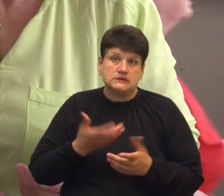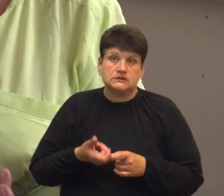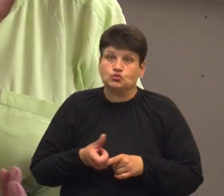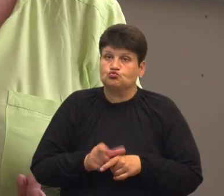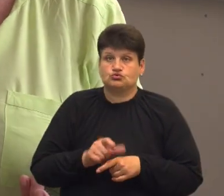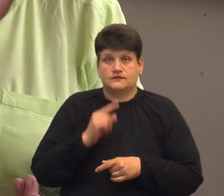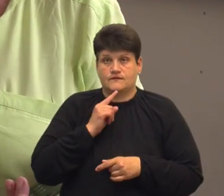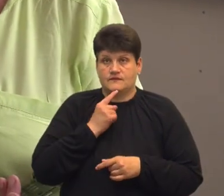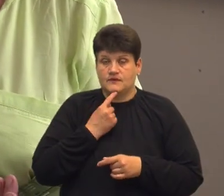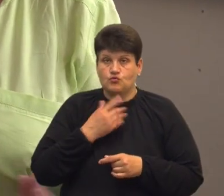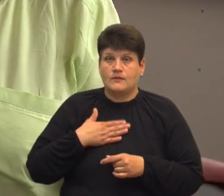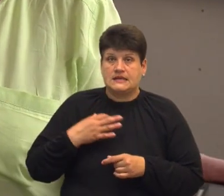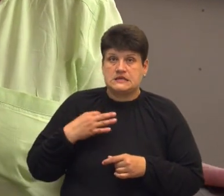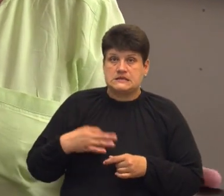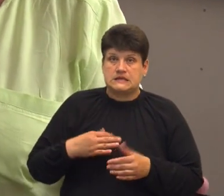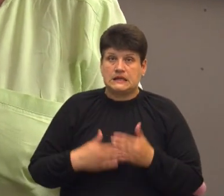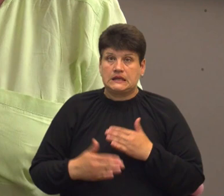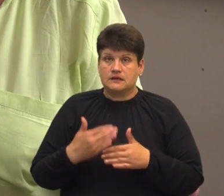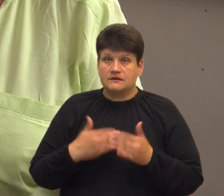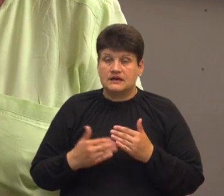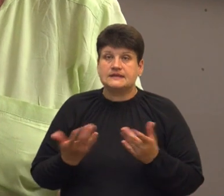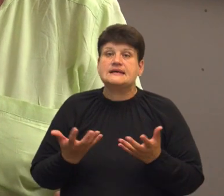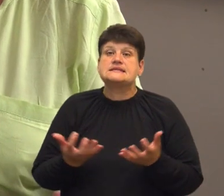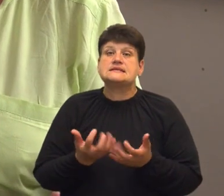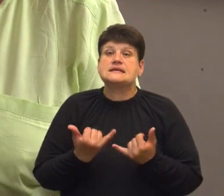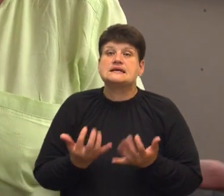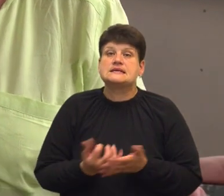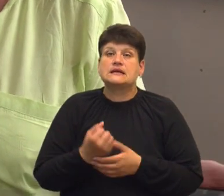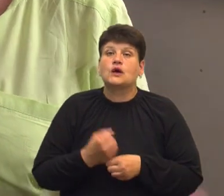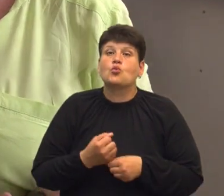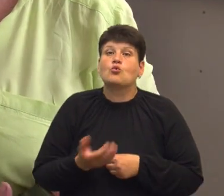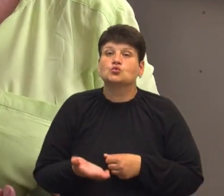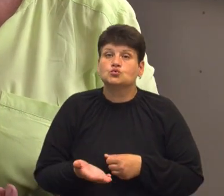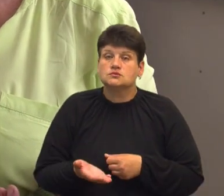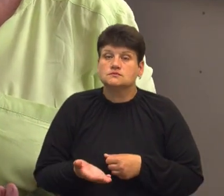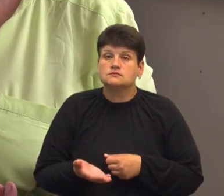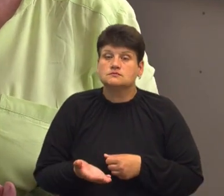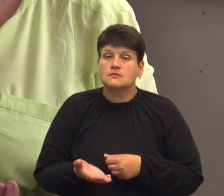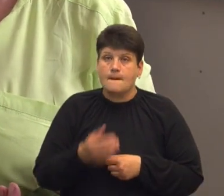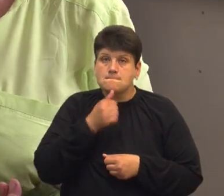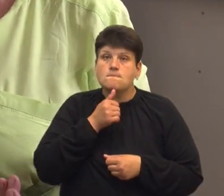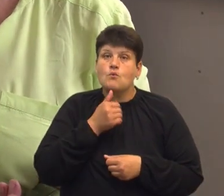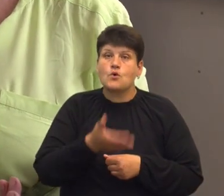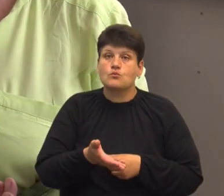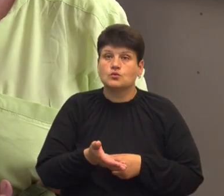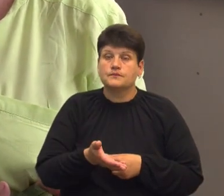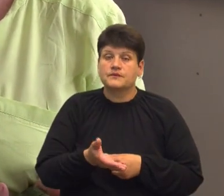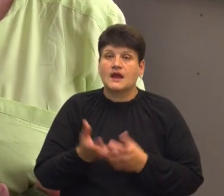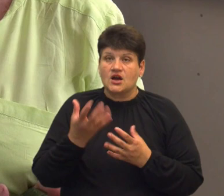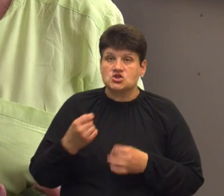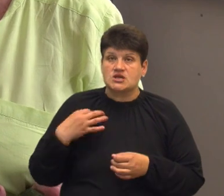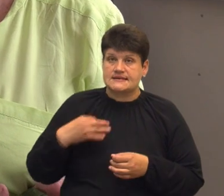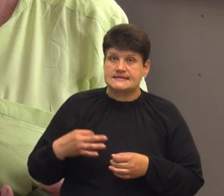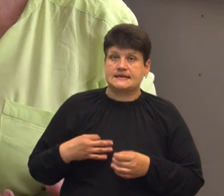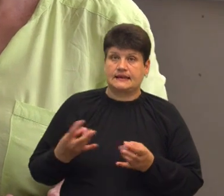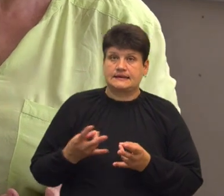тяжко. У мене син інвалід, де він зараз знайде роботу? І ще сина треба